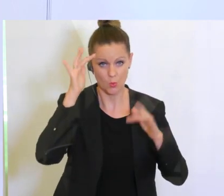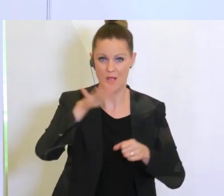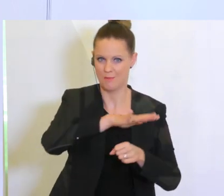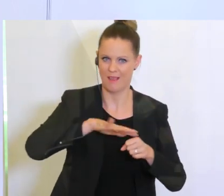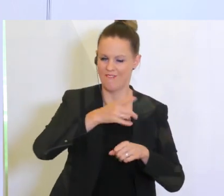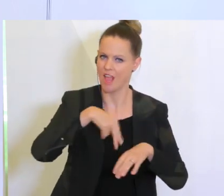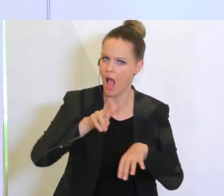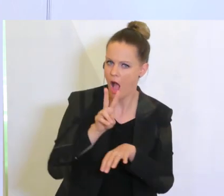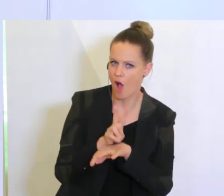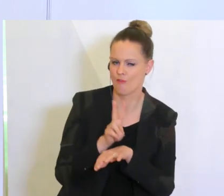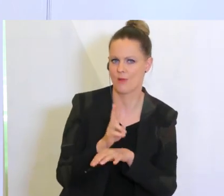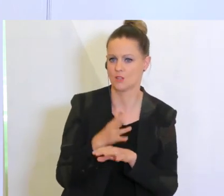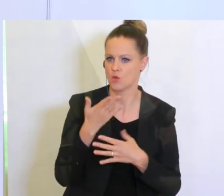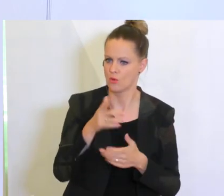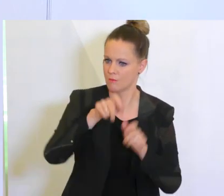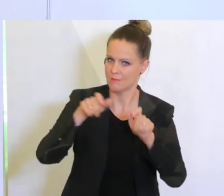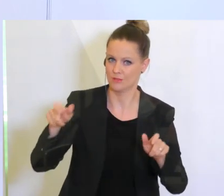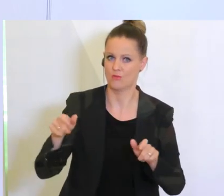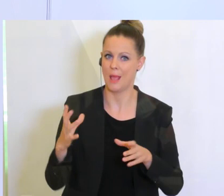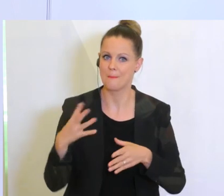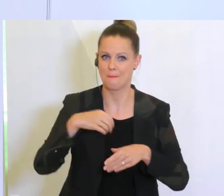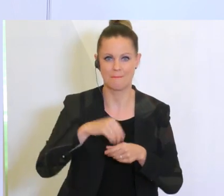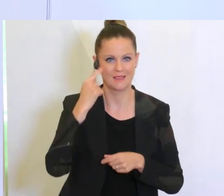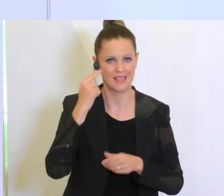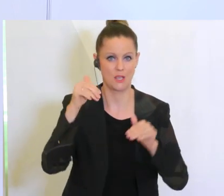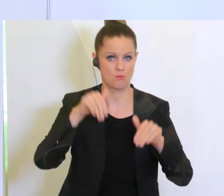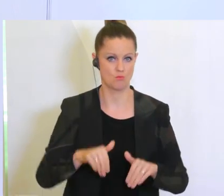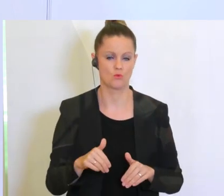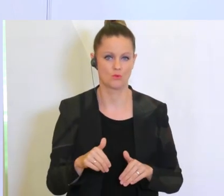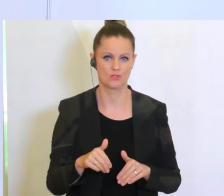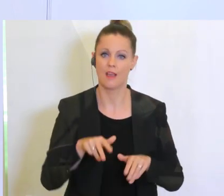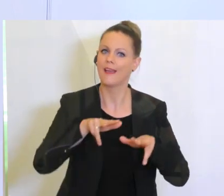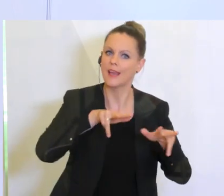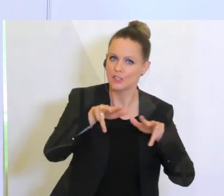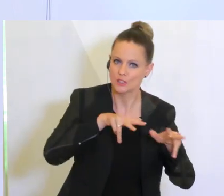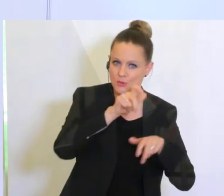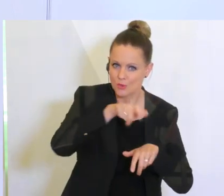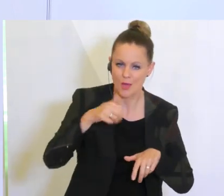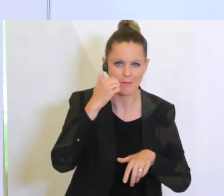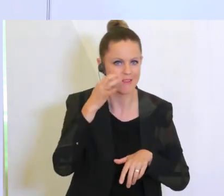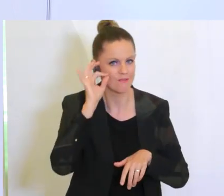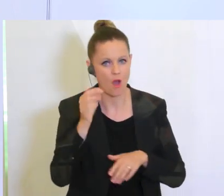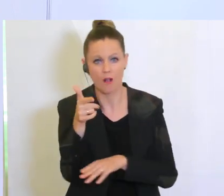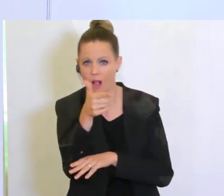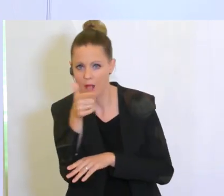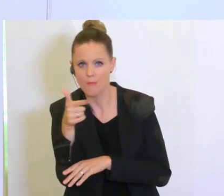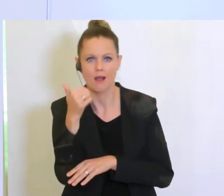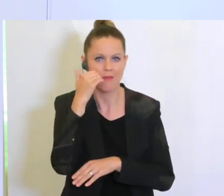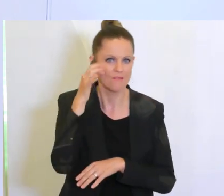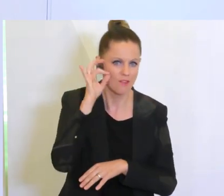achten, dass auch diese Menschen mitbedacht werden und zwar vom Regisseur, Regisseurin, Kamerafrau,